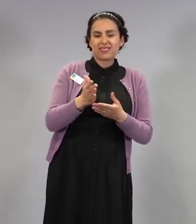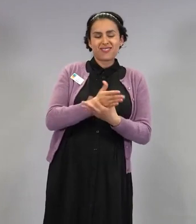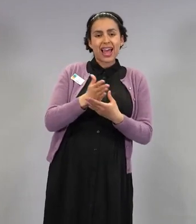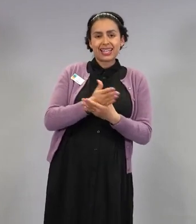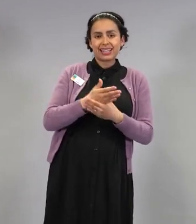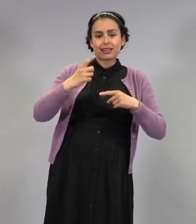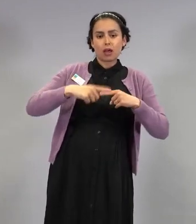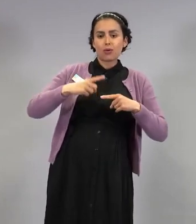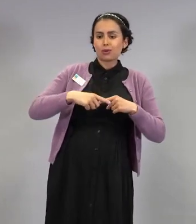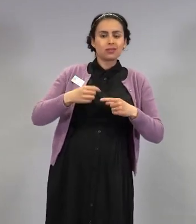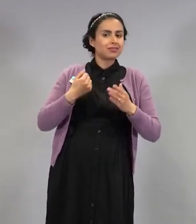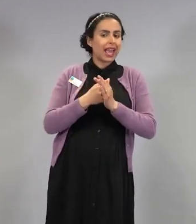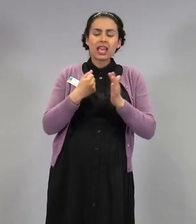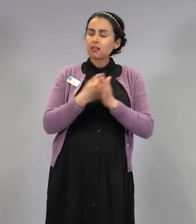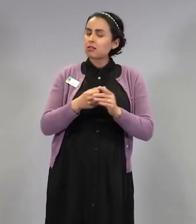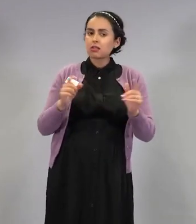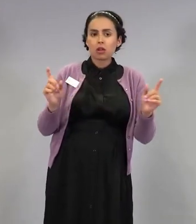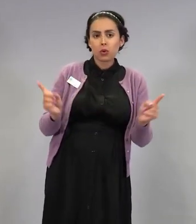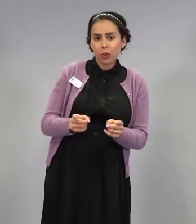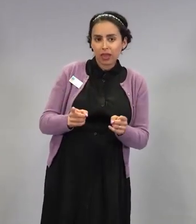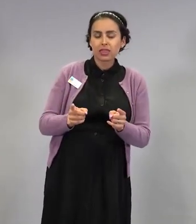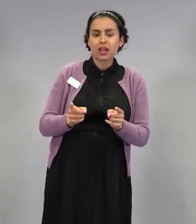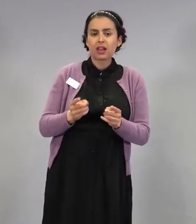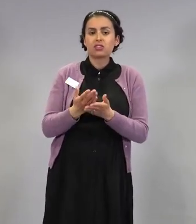lyhentämään ehkä sen suojan takia.